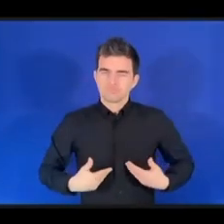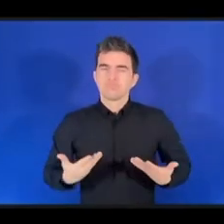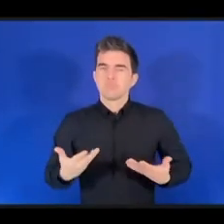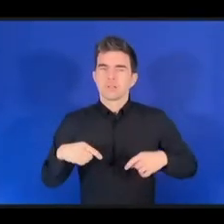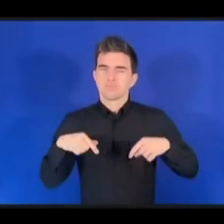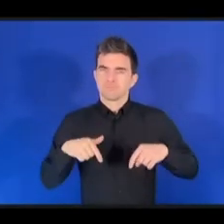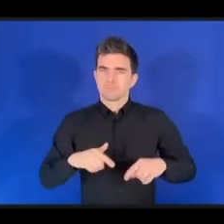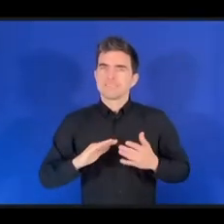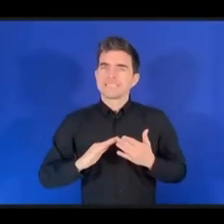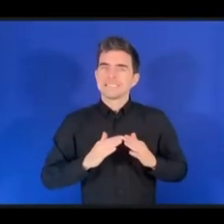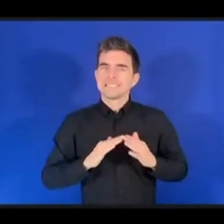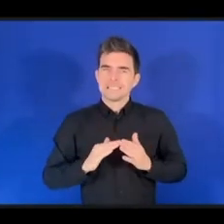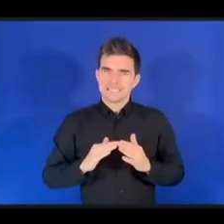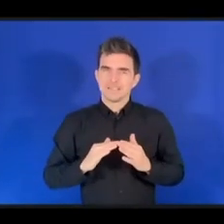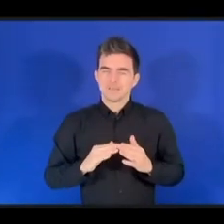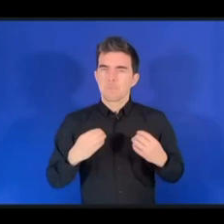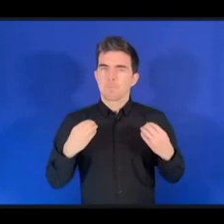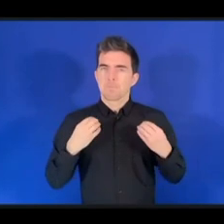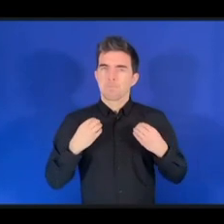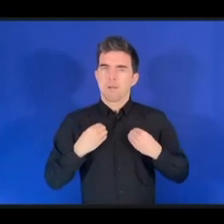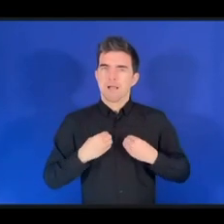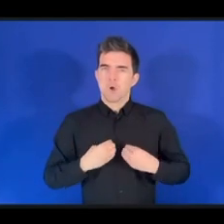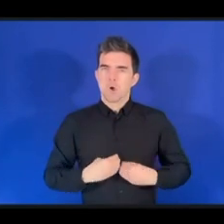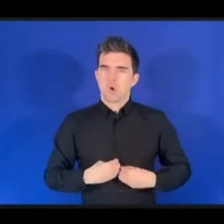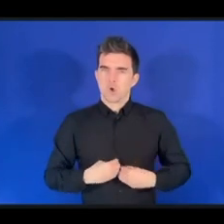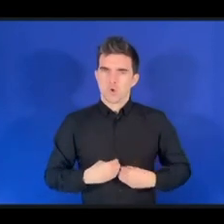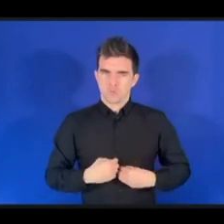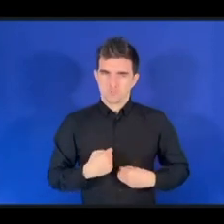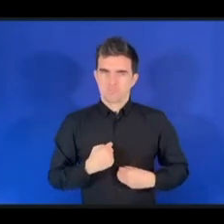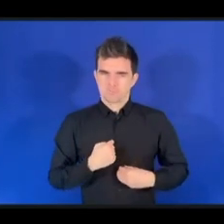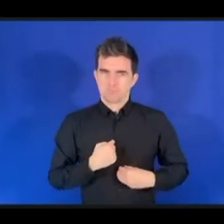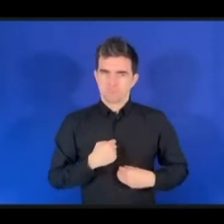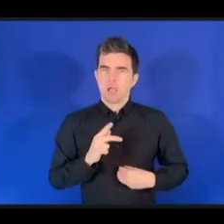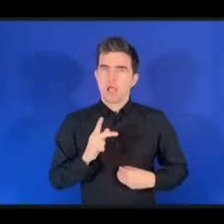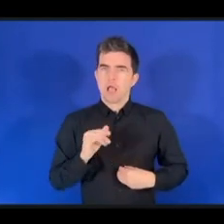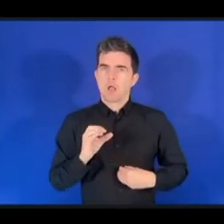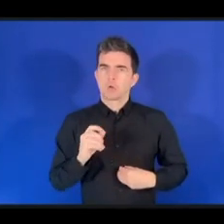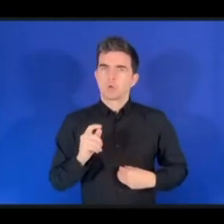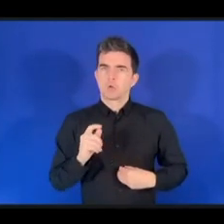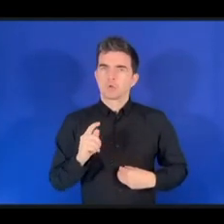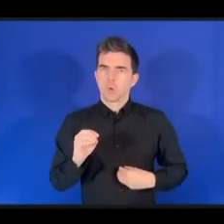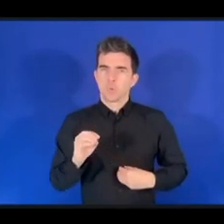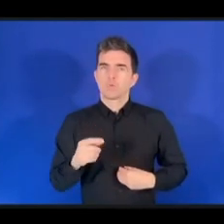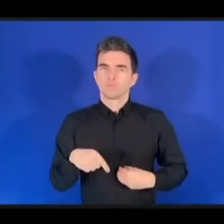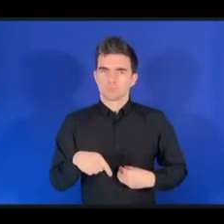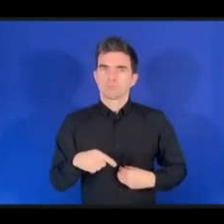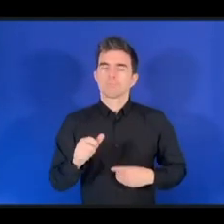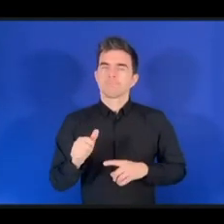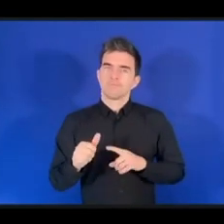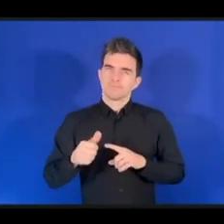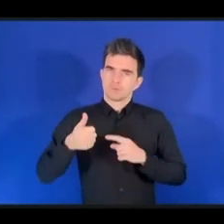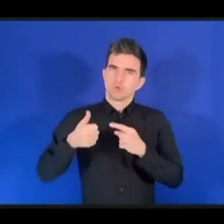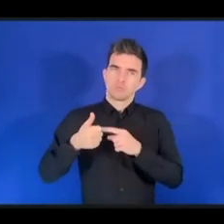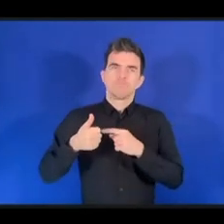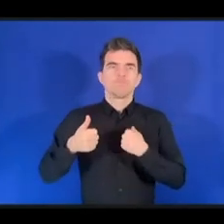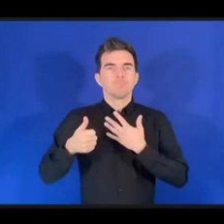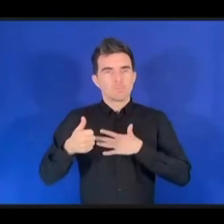Прежде всего, хотел бы выразить благодарность всем, кто